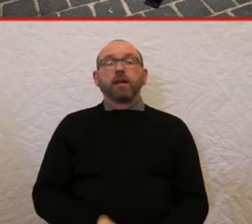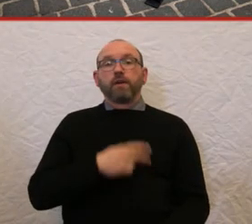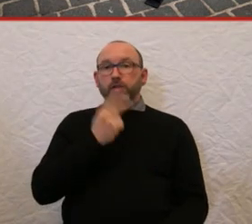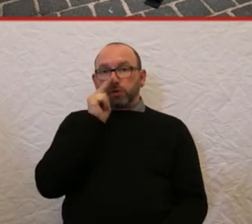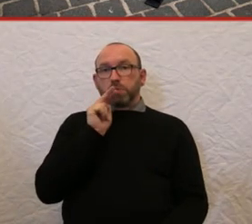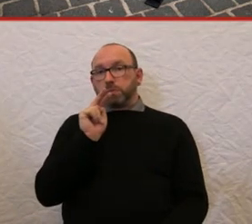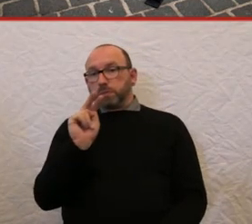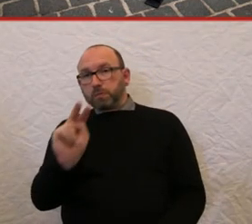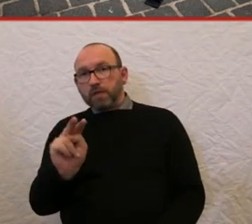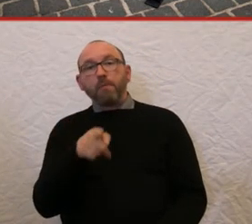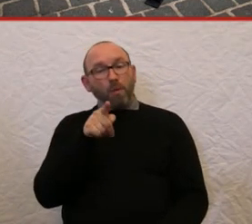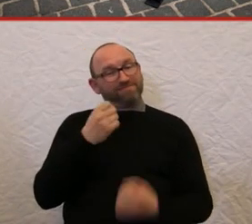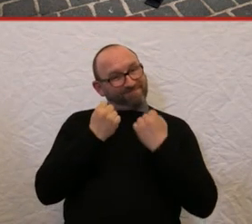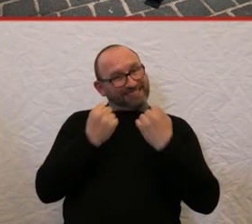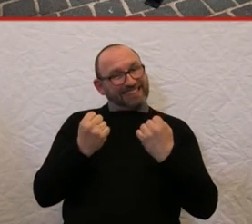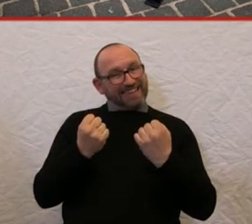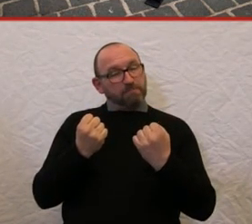sagt, sie wissen nicht, wie sicher das ist.